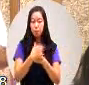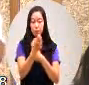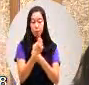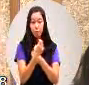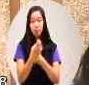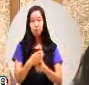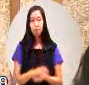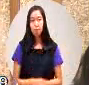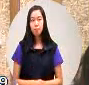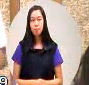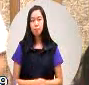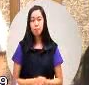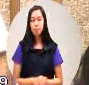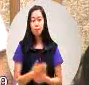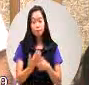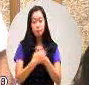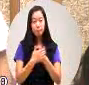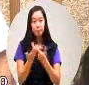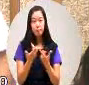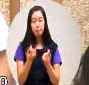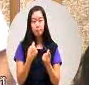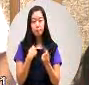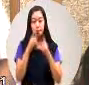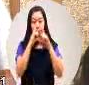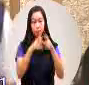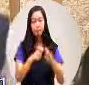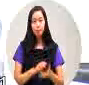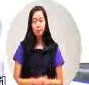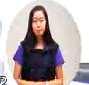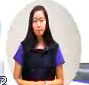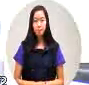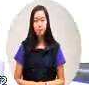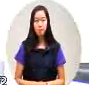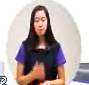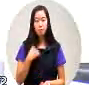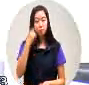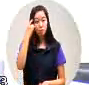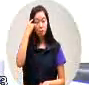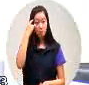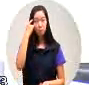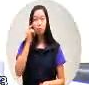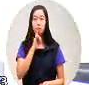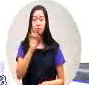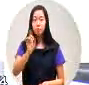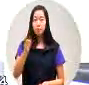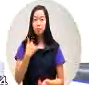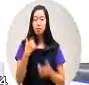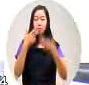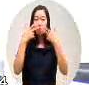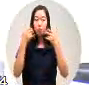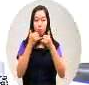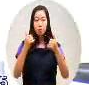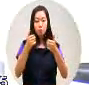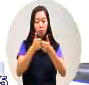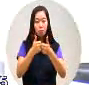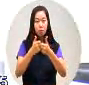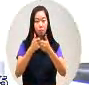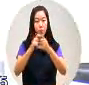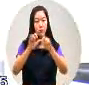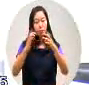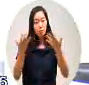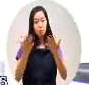这个协助以上是我的一个回应谢谢那么我的意思就是说我们原民会里大概有